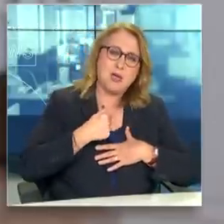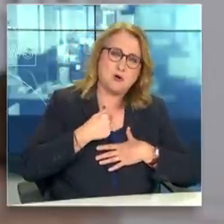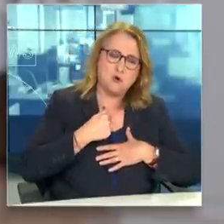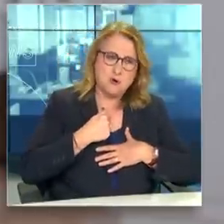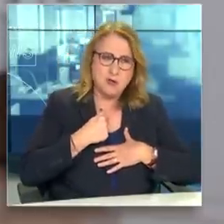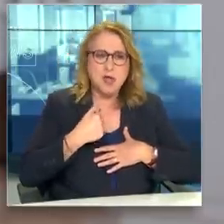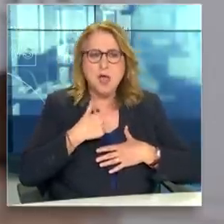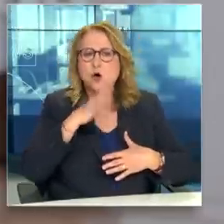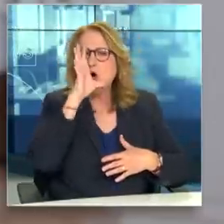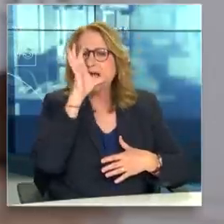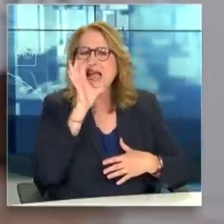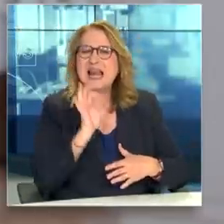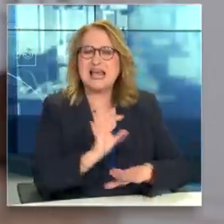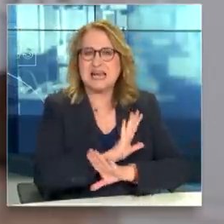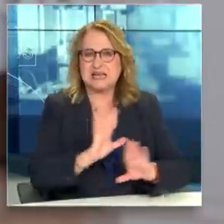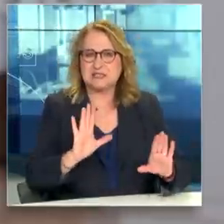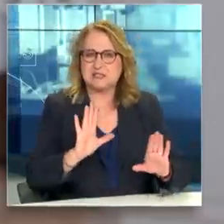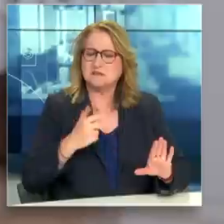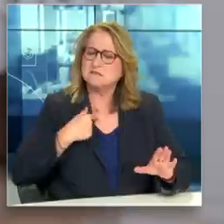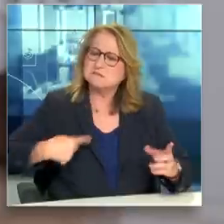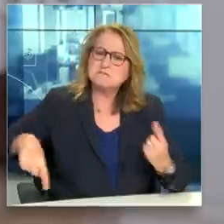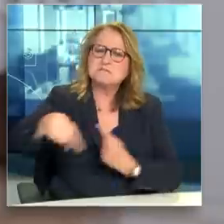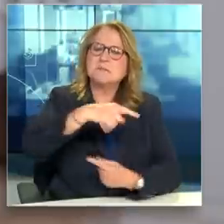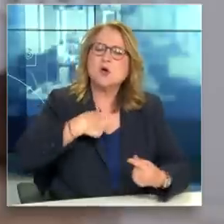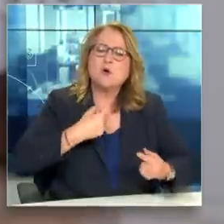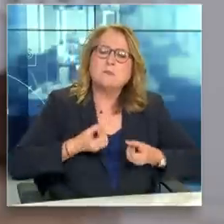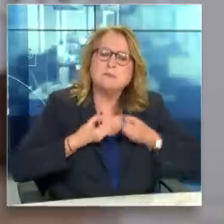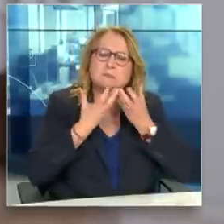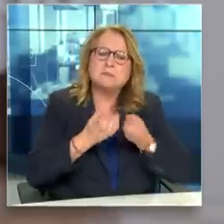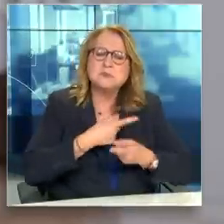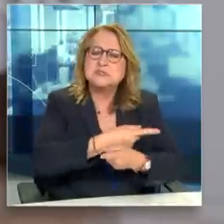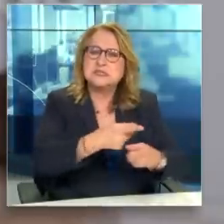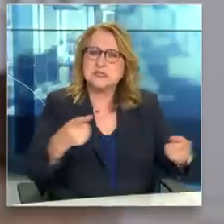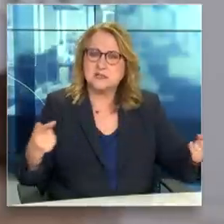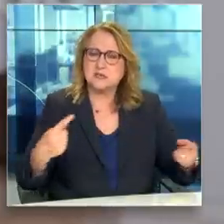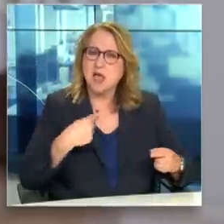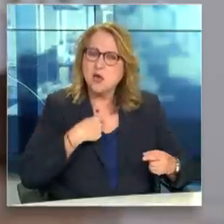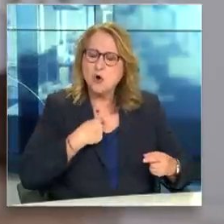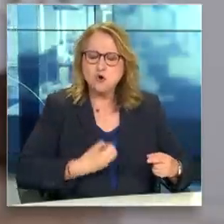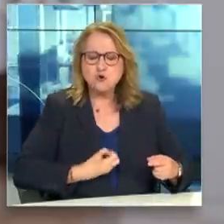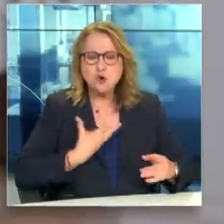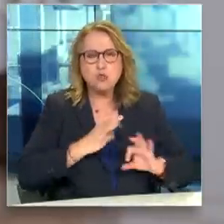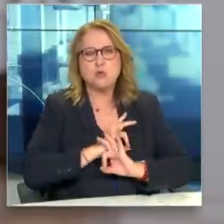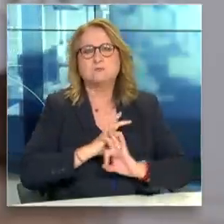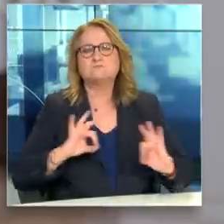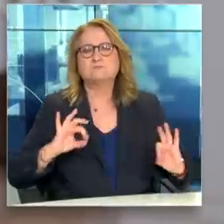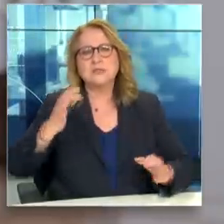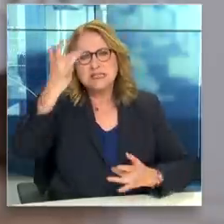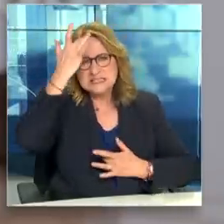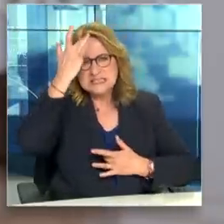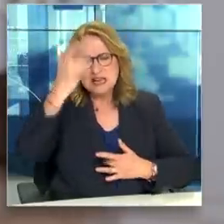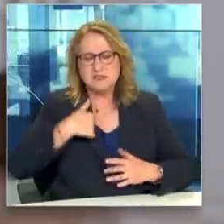ότι έμεινα πιστός στο καθήκον. Δίχως να κρύβομαι πίσω από τις άσχημες τιμές, που πρέπει να γίνονται όλο και λιγότερες.